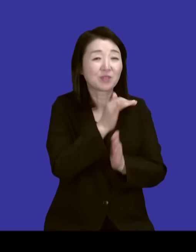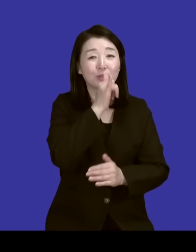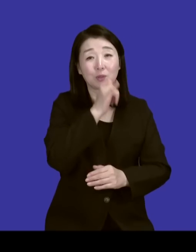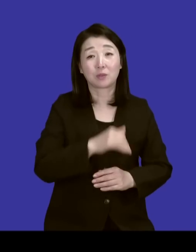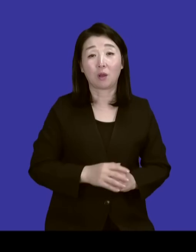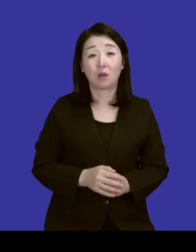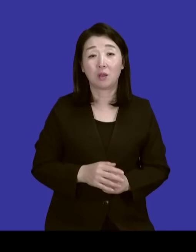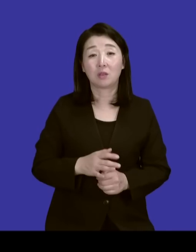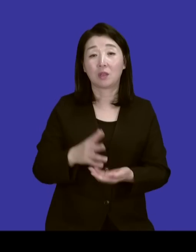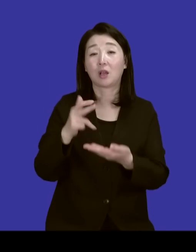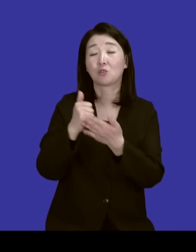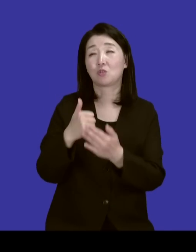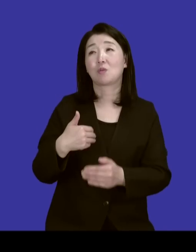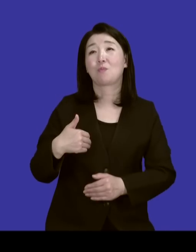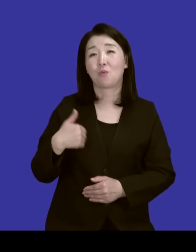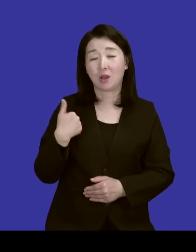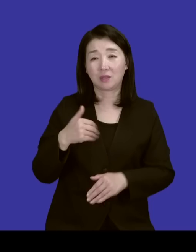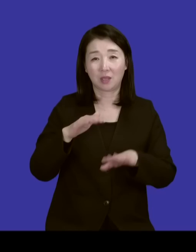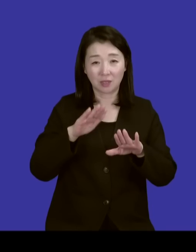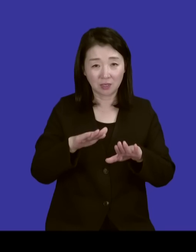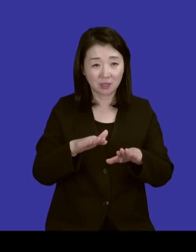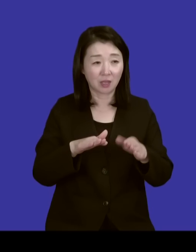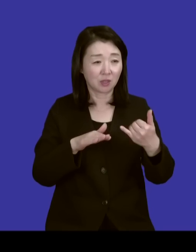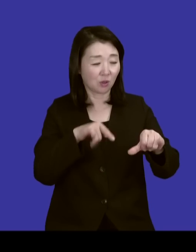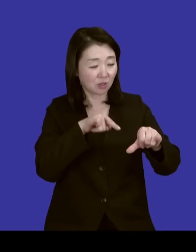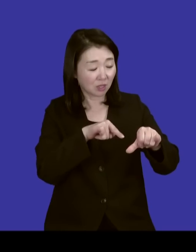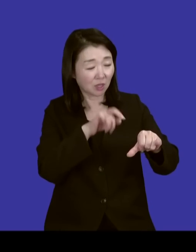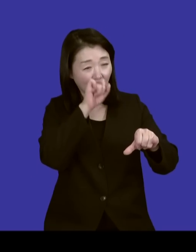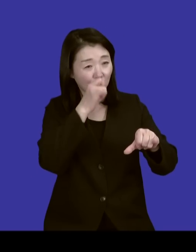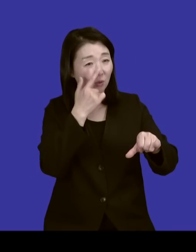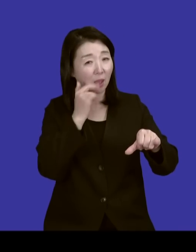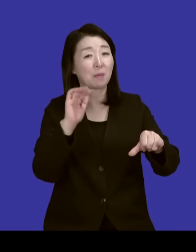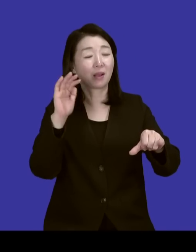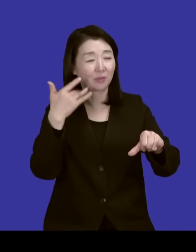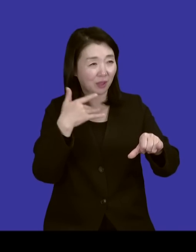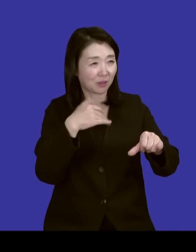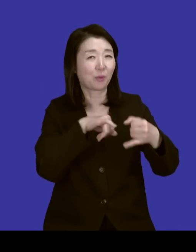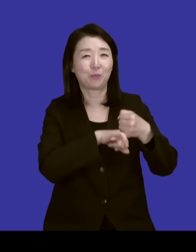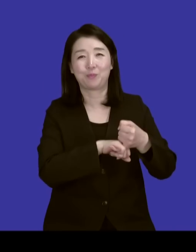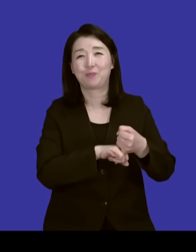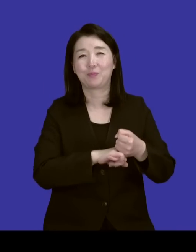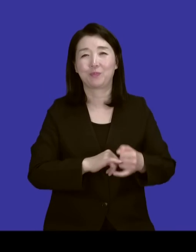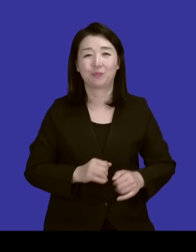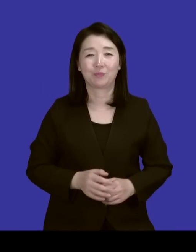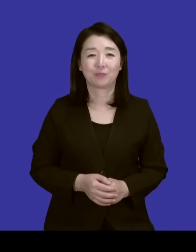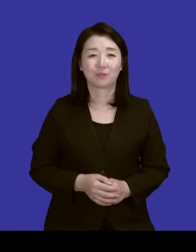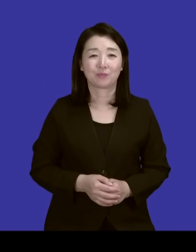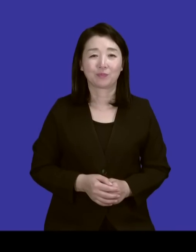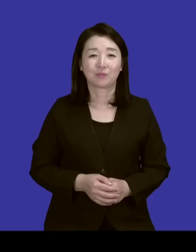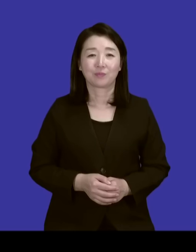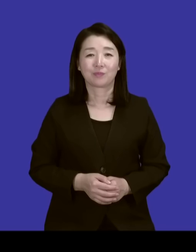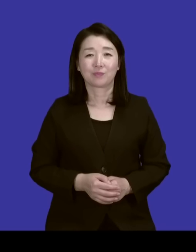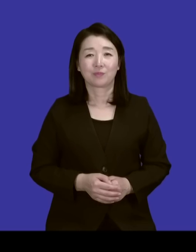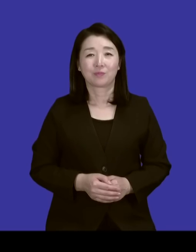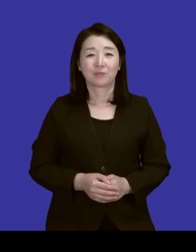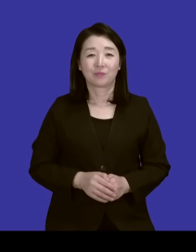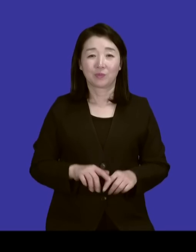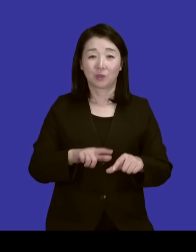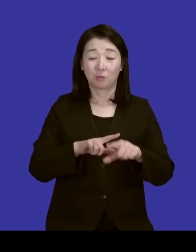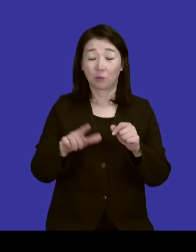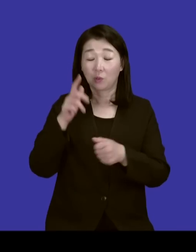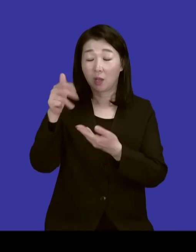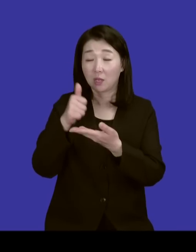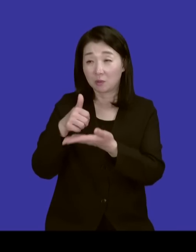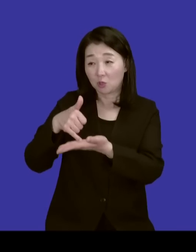내가 주님을 몰라서 그랬다. 이제 너한테 너희들한테 좋은 아빠가 되겠다. 뭐 이렇게 했죠. 아 우리가 보통 하나님을